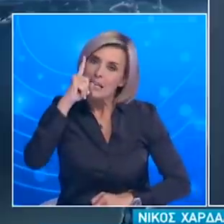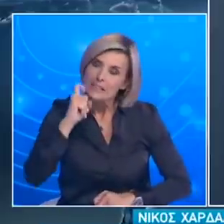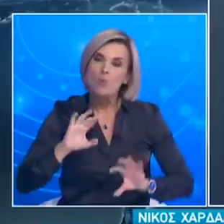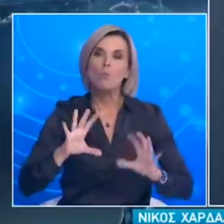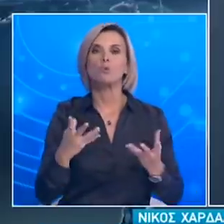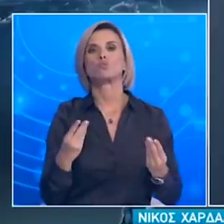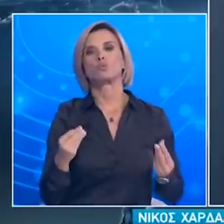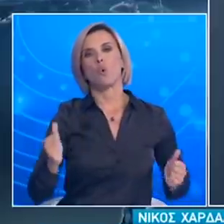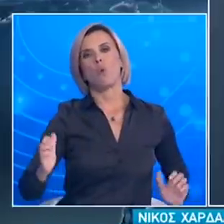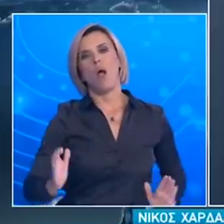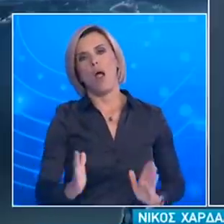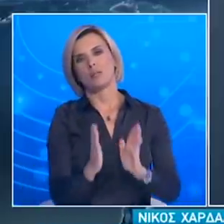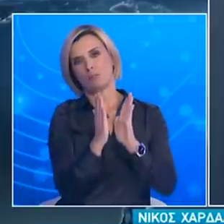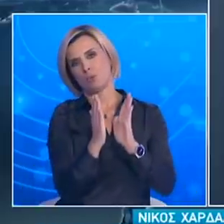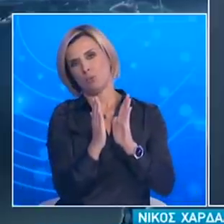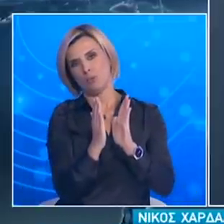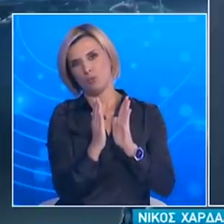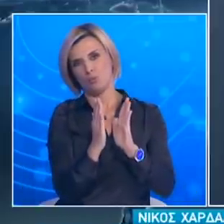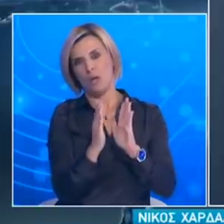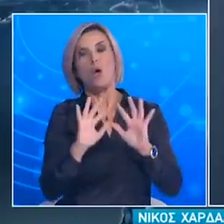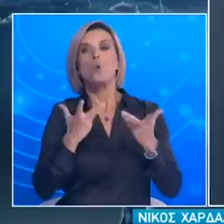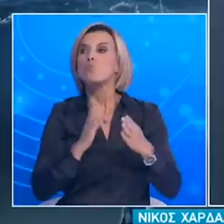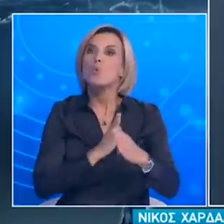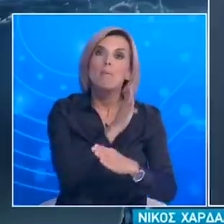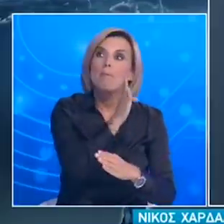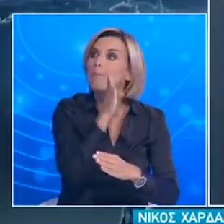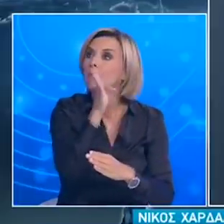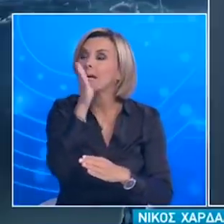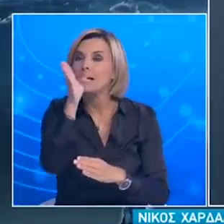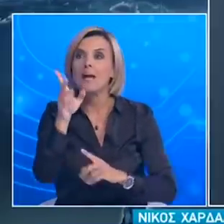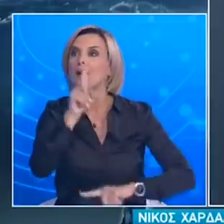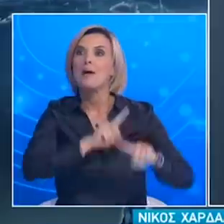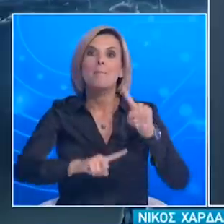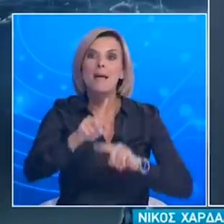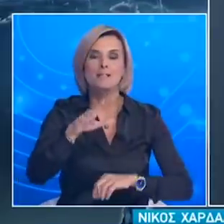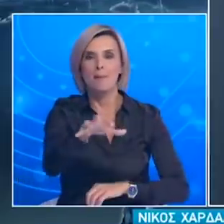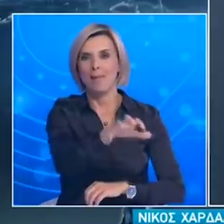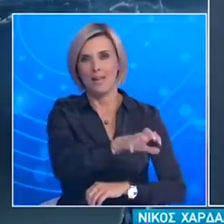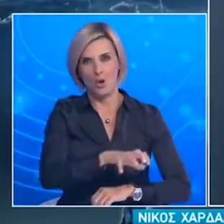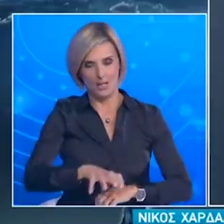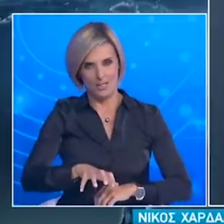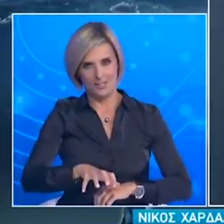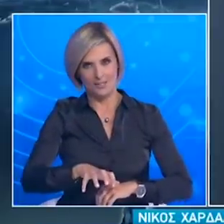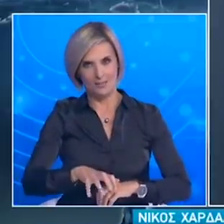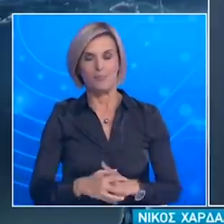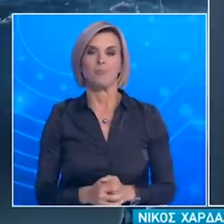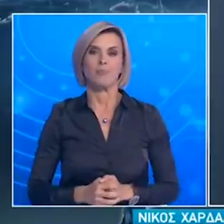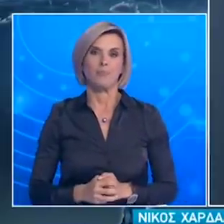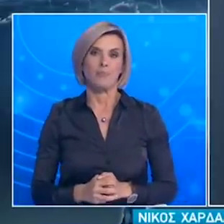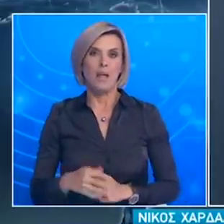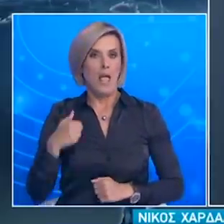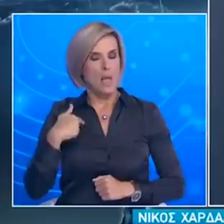παρατηρήσει μεγάλο αριθμό μετακινήσεων σε όμορες περιοχές όταν παρατηρούμε Ότι υπάρχουν μετακινήσεις σε όμορφη περιοχές Πλέον